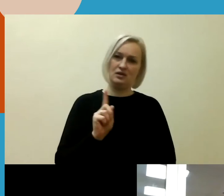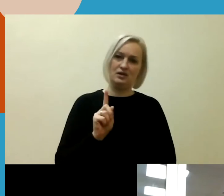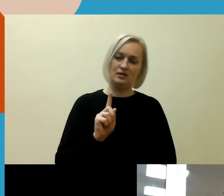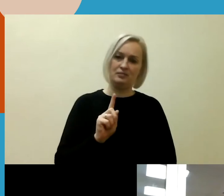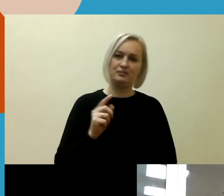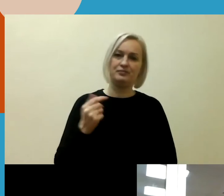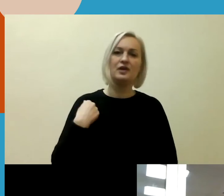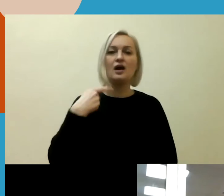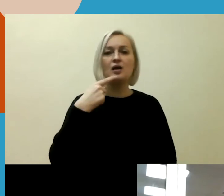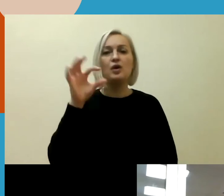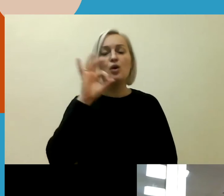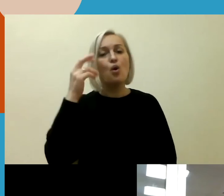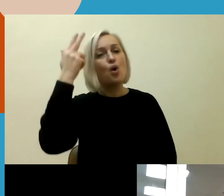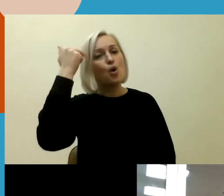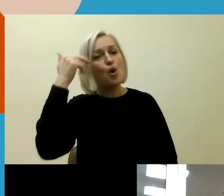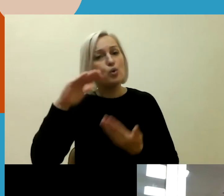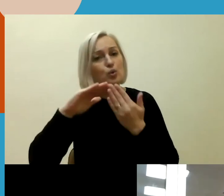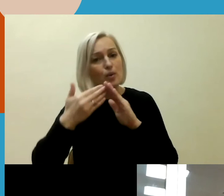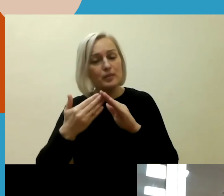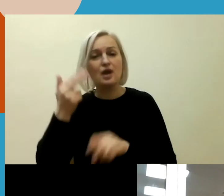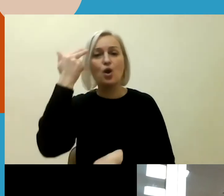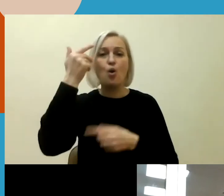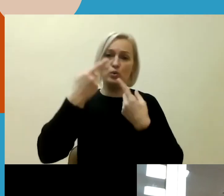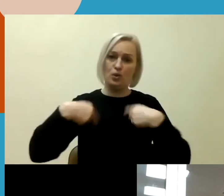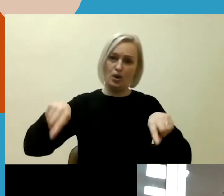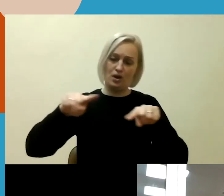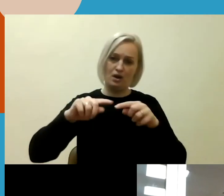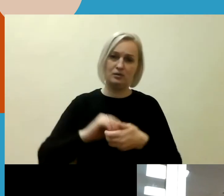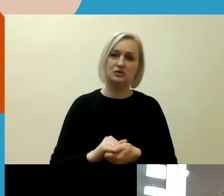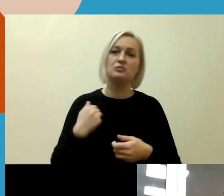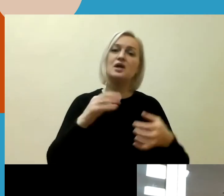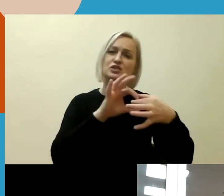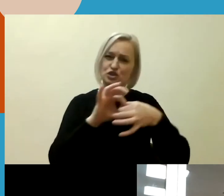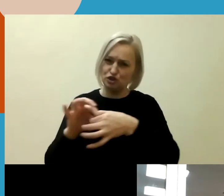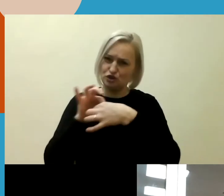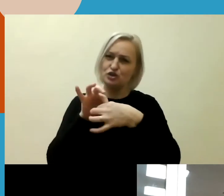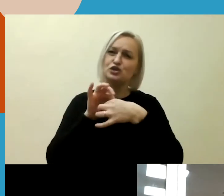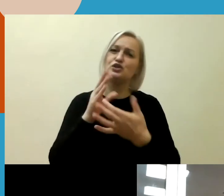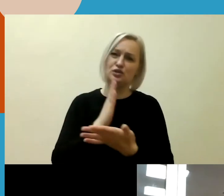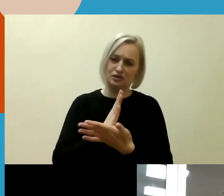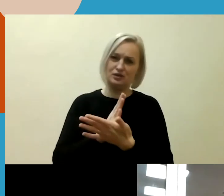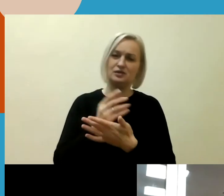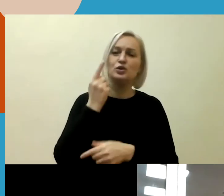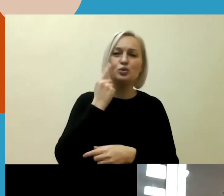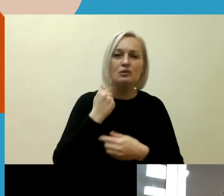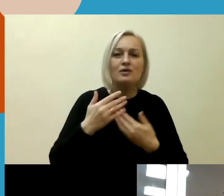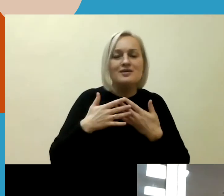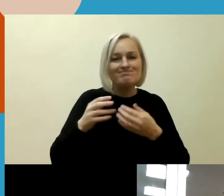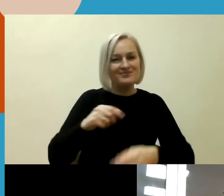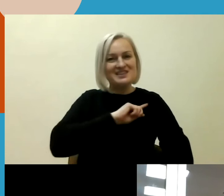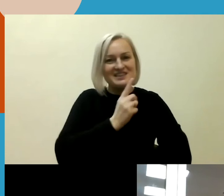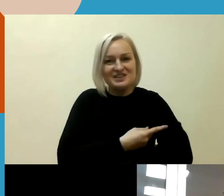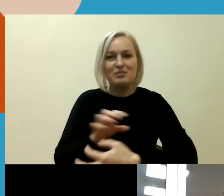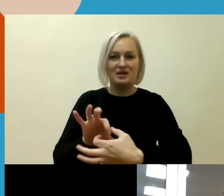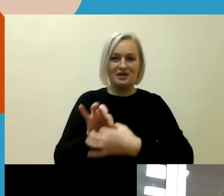apie Kauno miestą, apie Kauno apskritį. Mes tikrai turim tai ryšį. Aišku, norėtųsi jo didesnio, platesnio, bet aš manau, kad